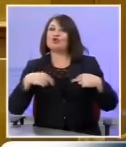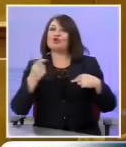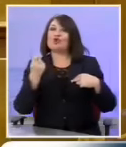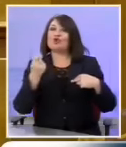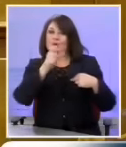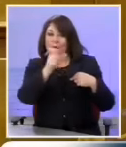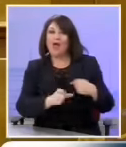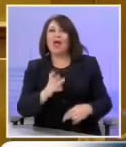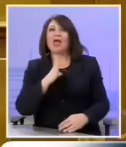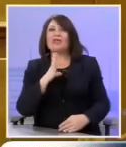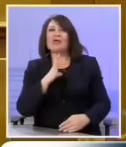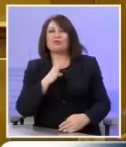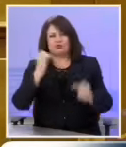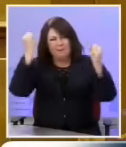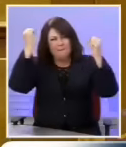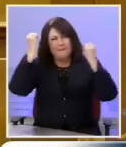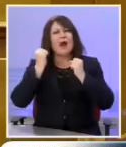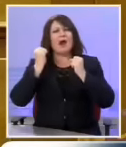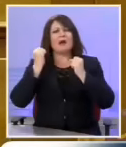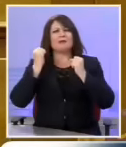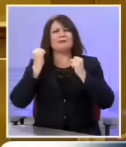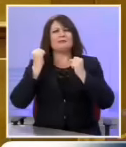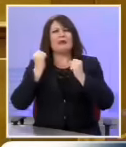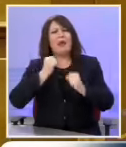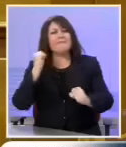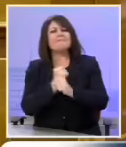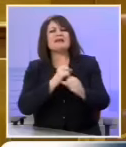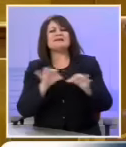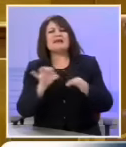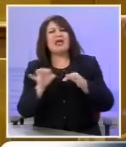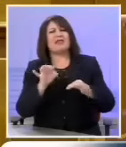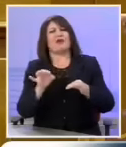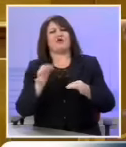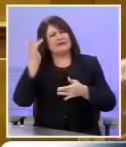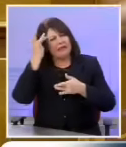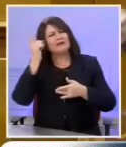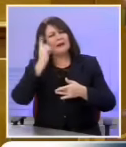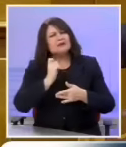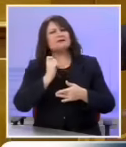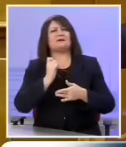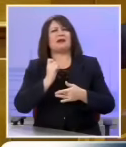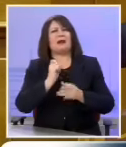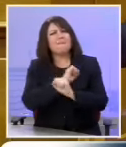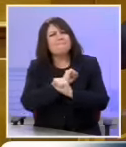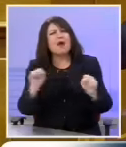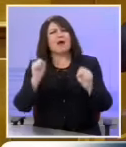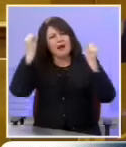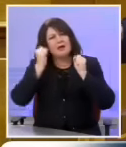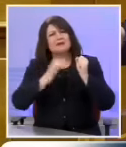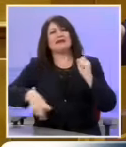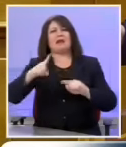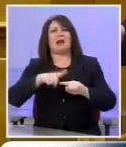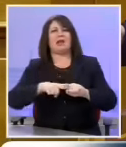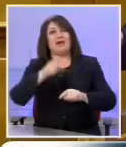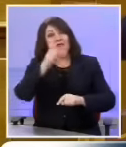ανθρώπου που έβλαψε οργανωμένα και συνειδητά την πορεία της χώρας που